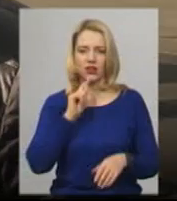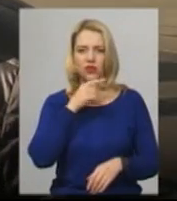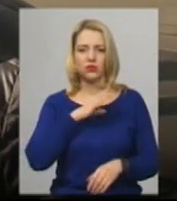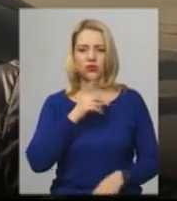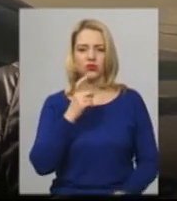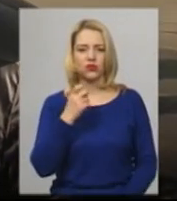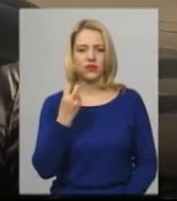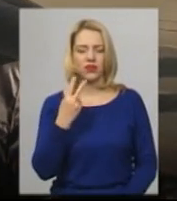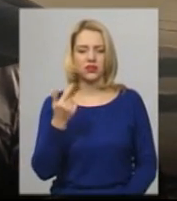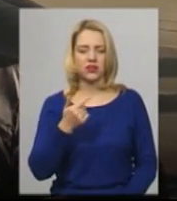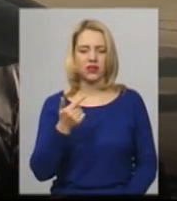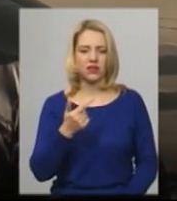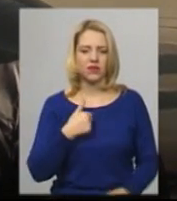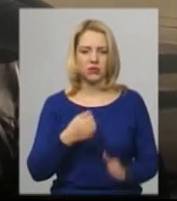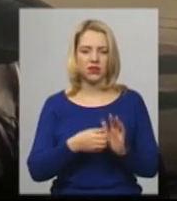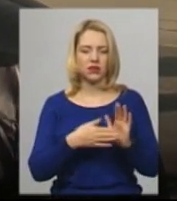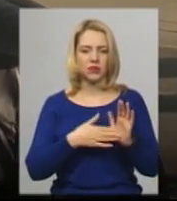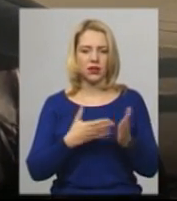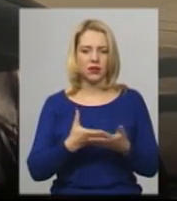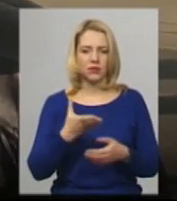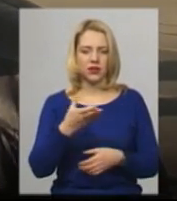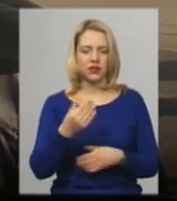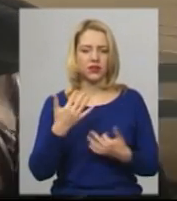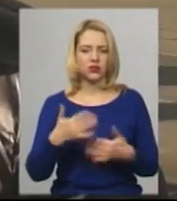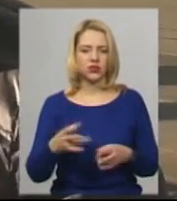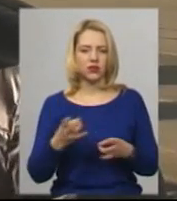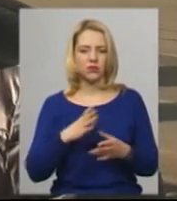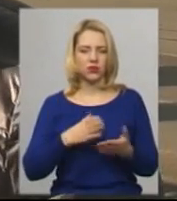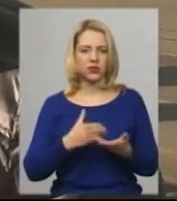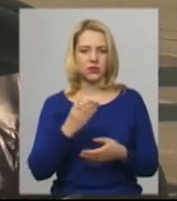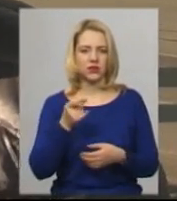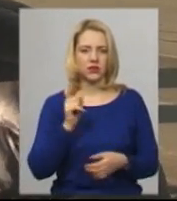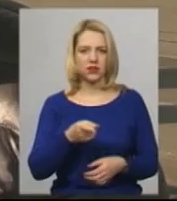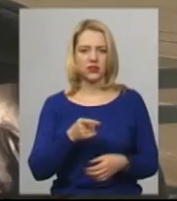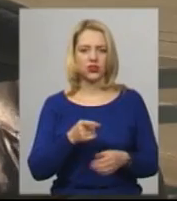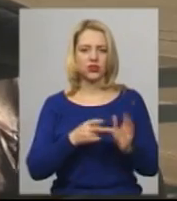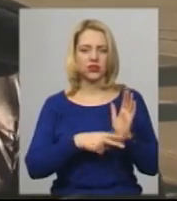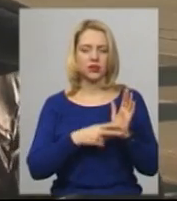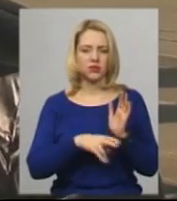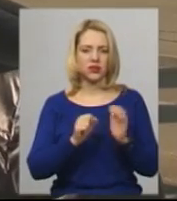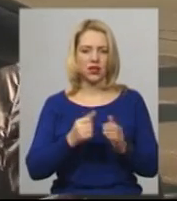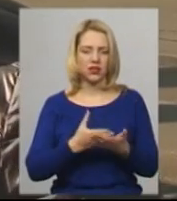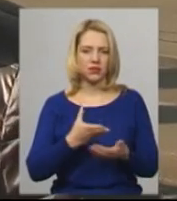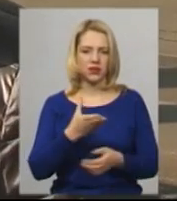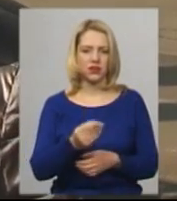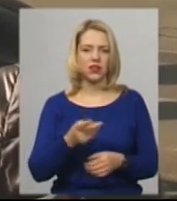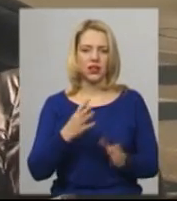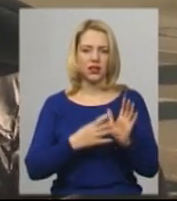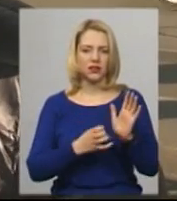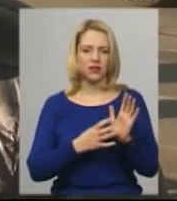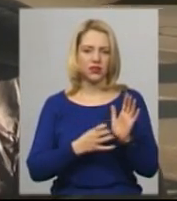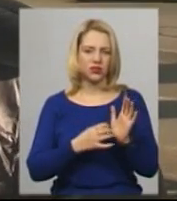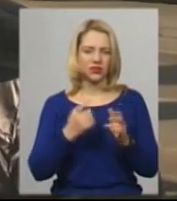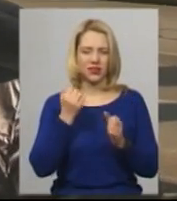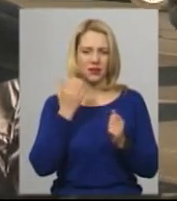мені нарахували. Платила вже, мала заплатити 1070, але заплатила 900, не точно не